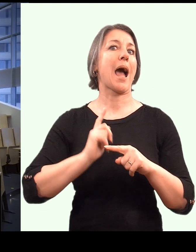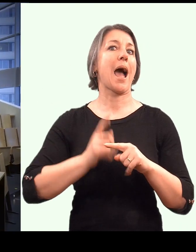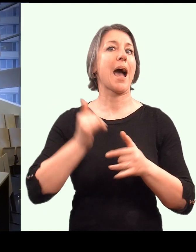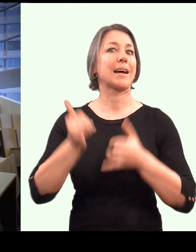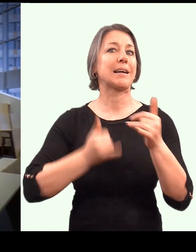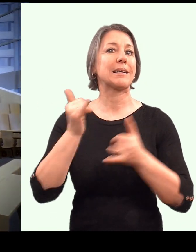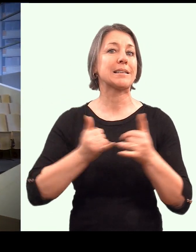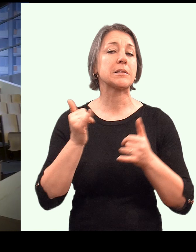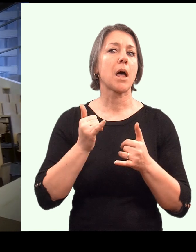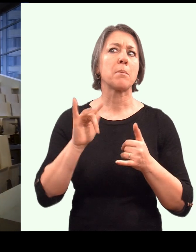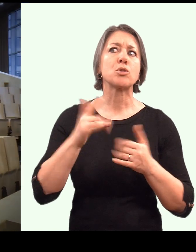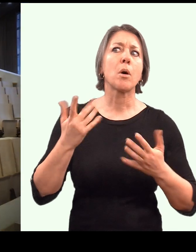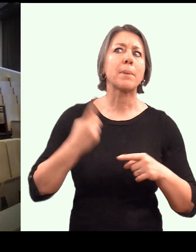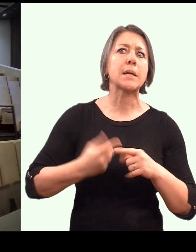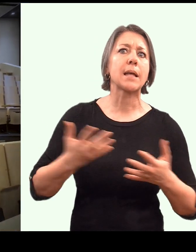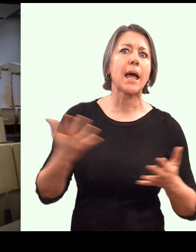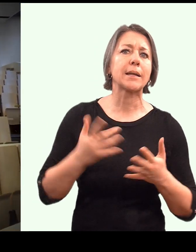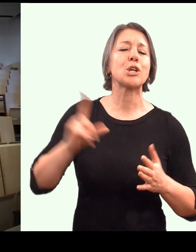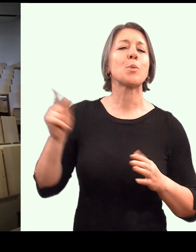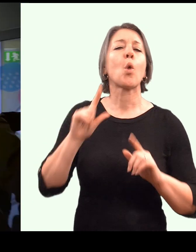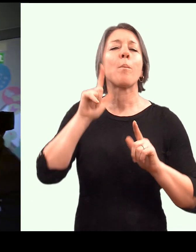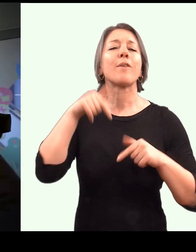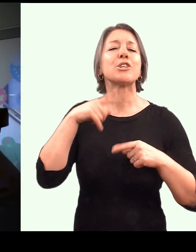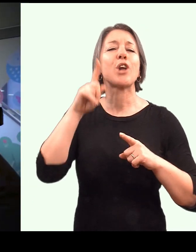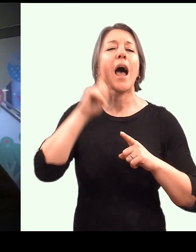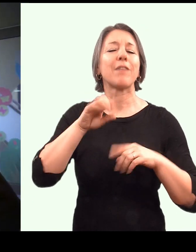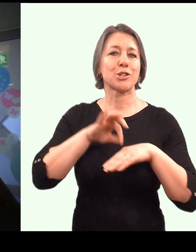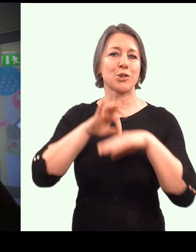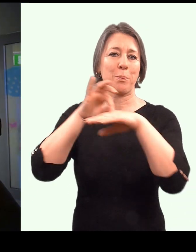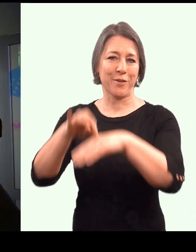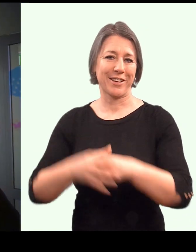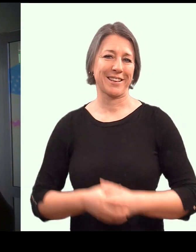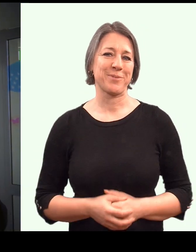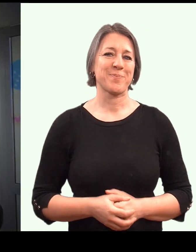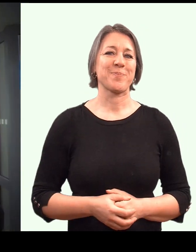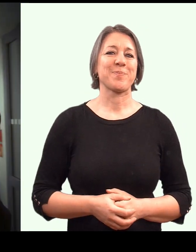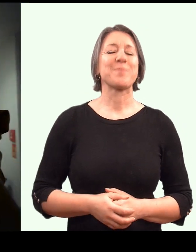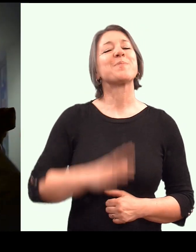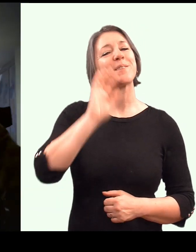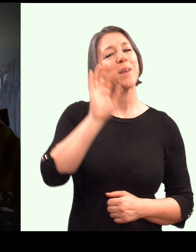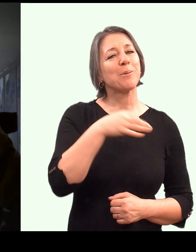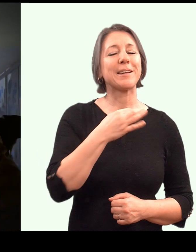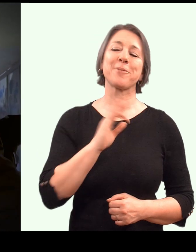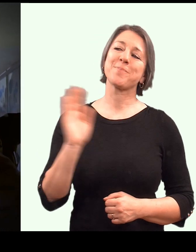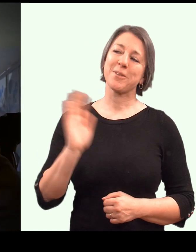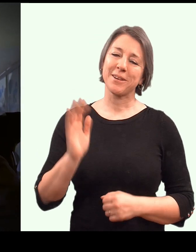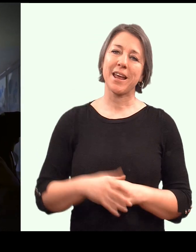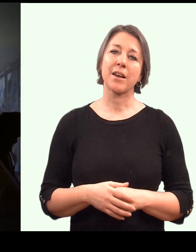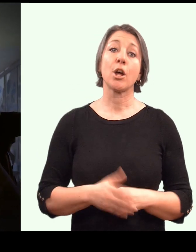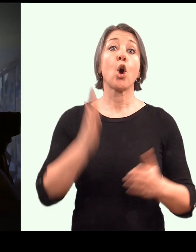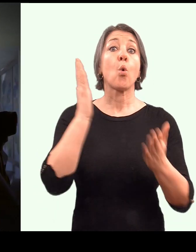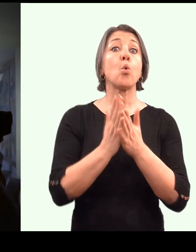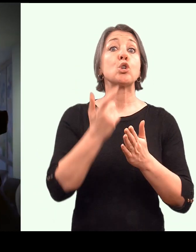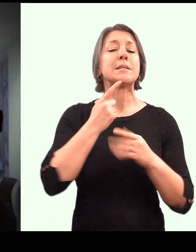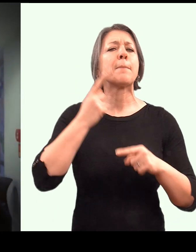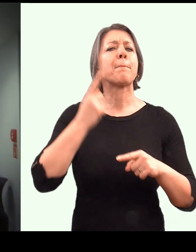kam nás teď zavede pan profesor Havlas, takže jdeme za ním. Pane profesore, dobrý den. Dobrý den. V jakou fázi studia se dostanou studenti tam, které nás teď